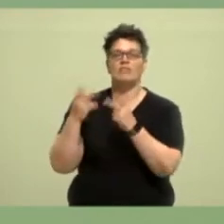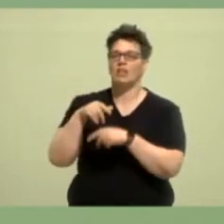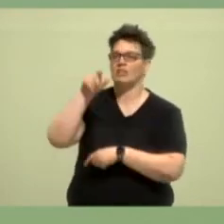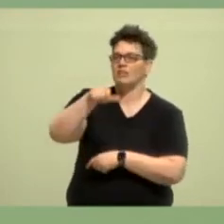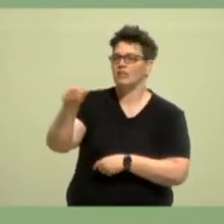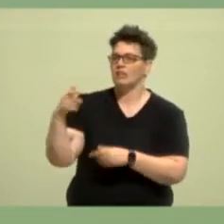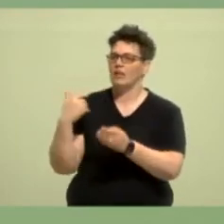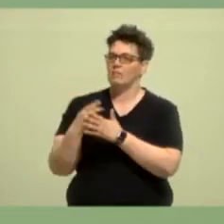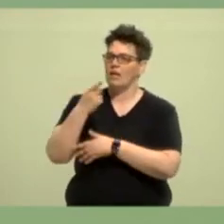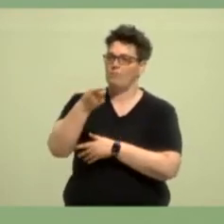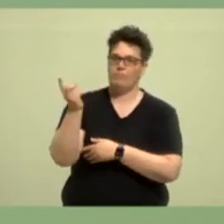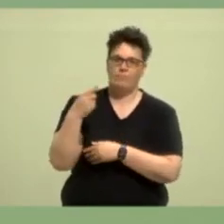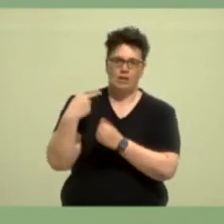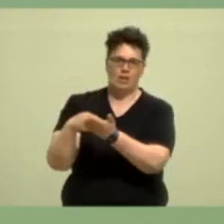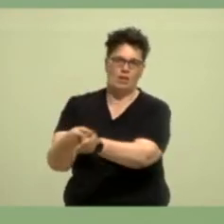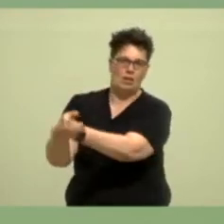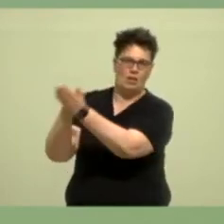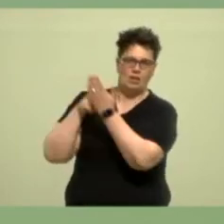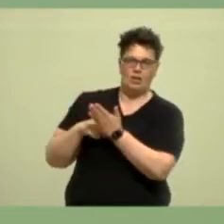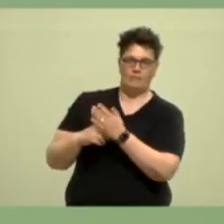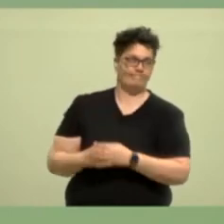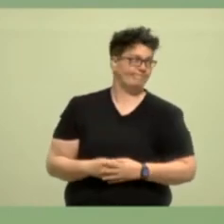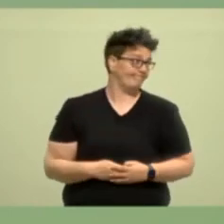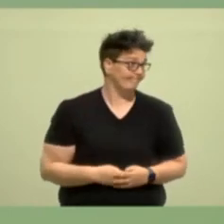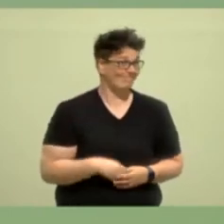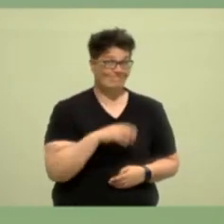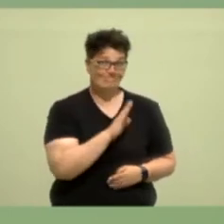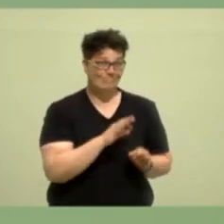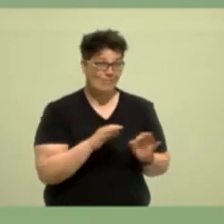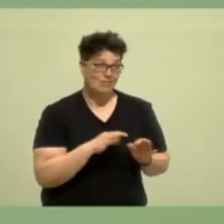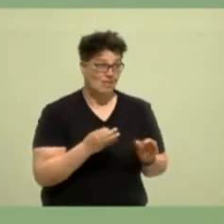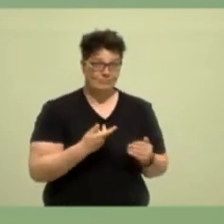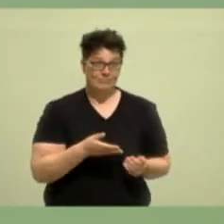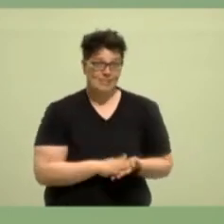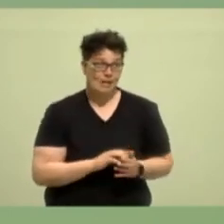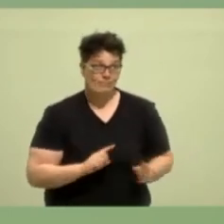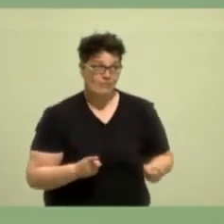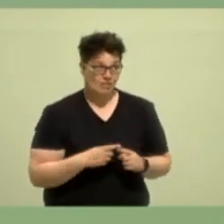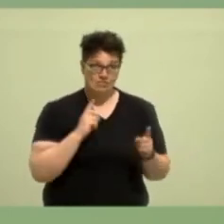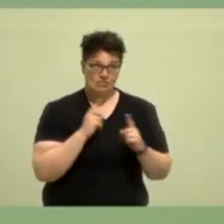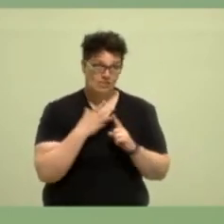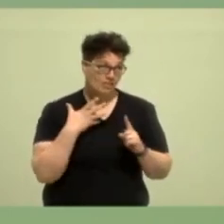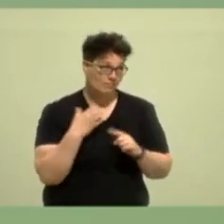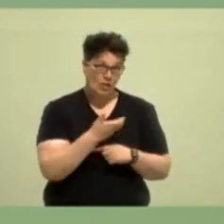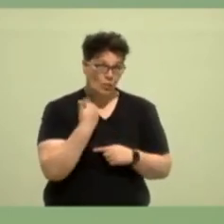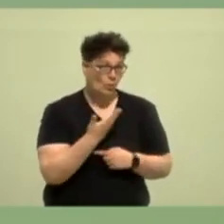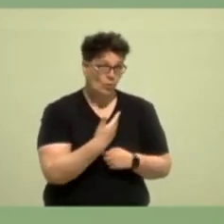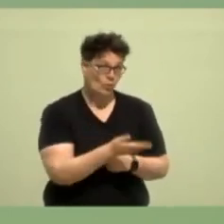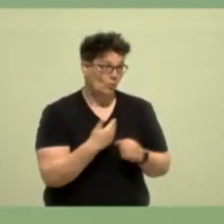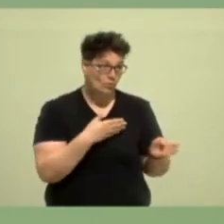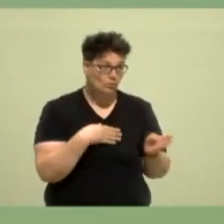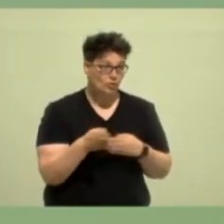einem zurückgespiegelt wird, dass die Maßnahmen, die wir ergreifen, nicht funktionieren, dass sie nicht den gewünschten Effekt erzielen.